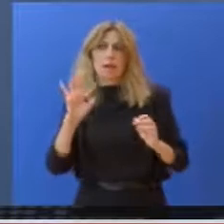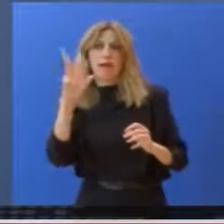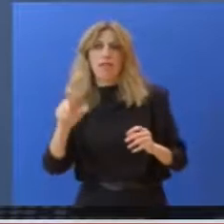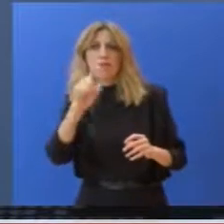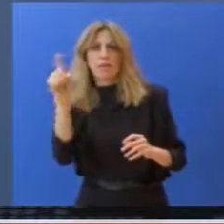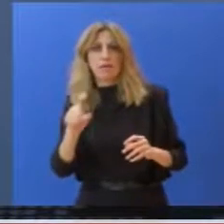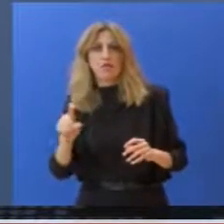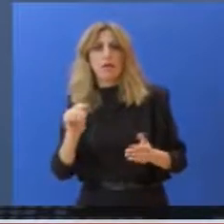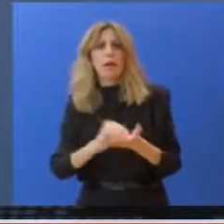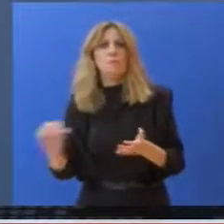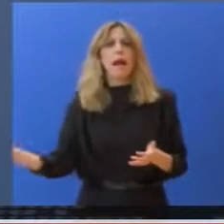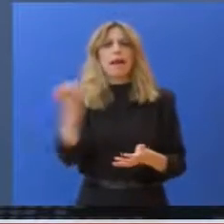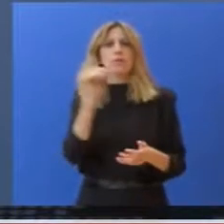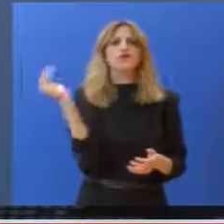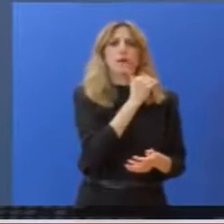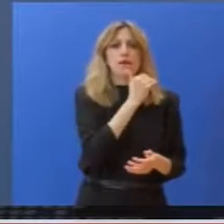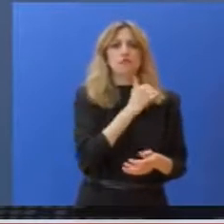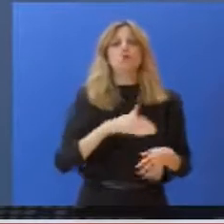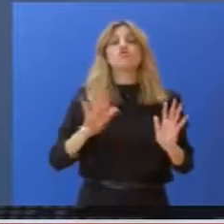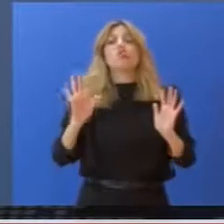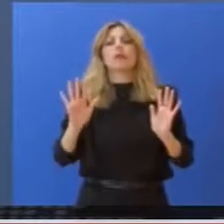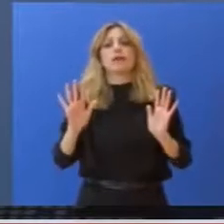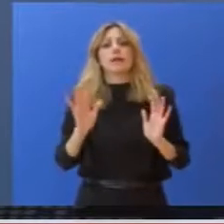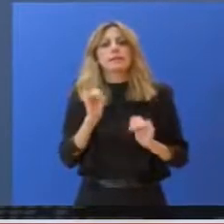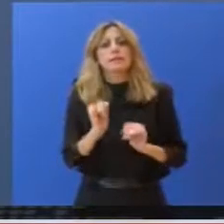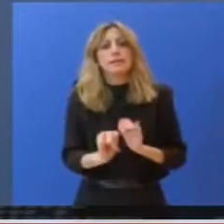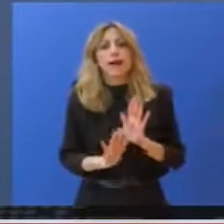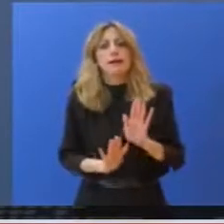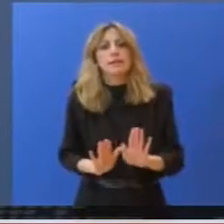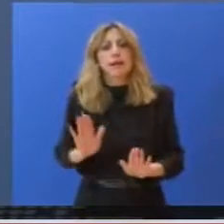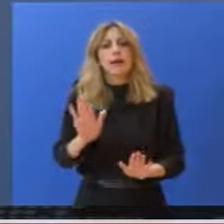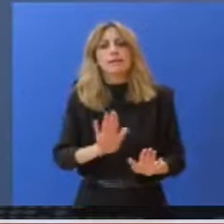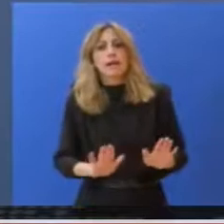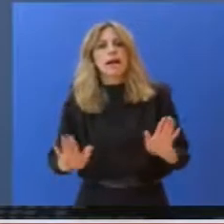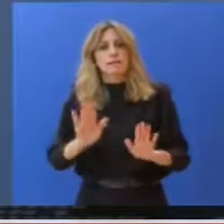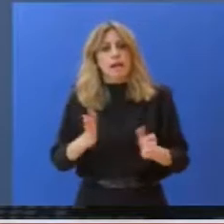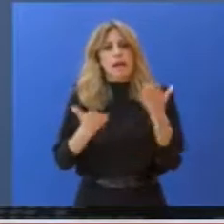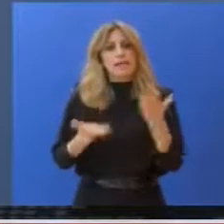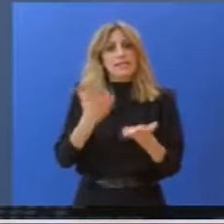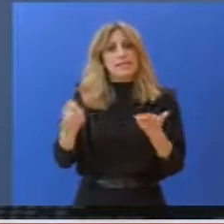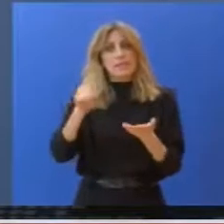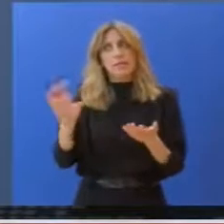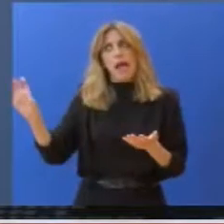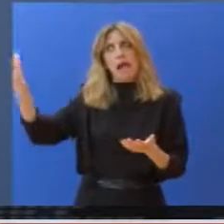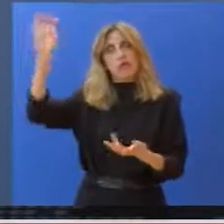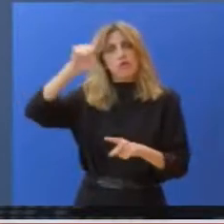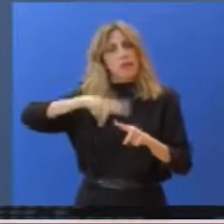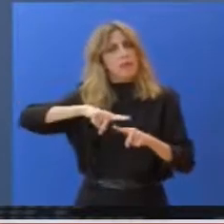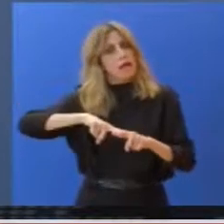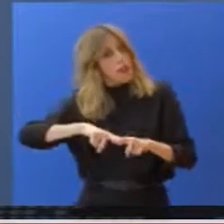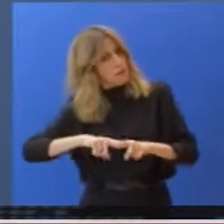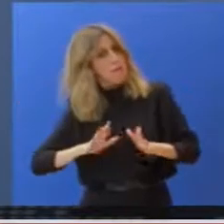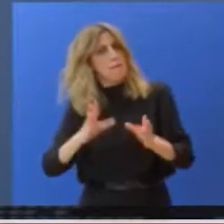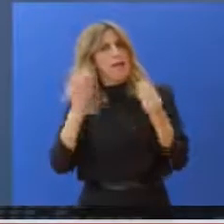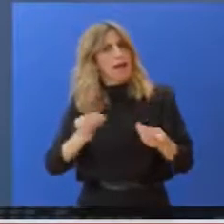μακρόσερτη. Δεν θα γίνει από τη μια μέρα στην άλλη. Πάμε πολύ καλύτερα σε σχέση με πολλές άλλες ευρωπαϊκές χώρες. Αλλά η έναρξη